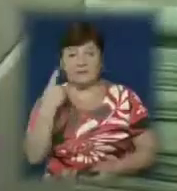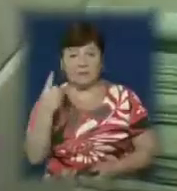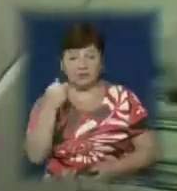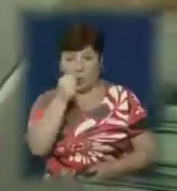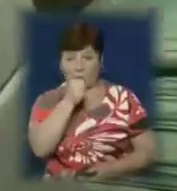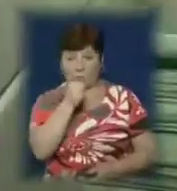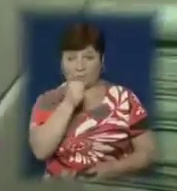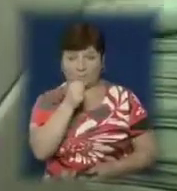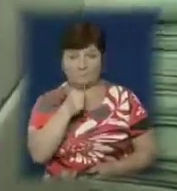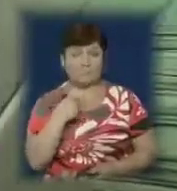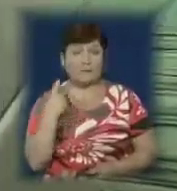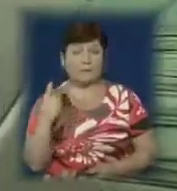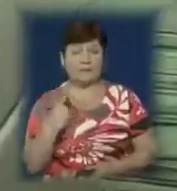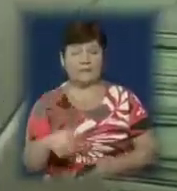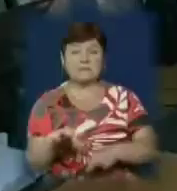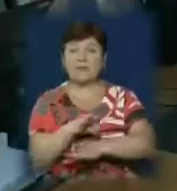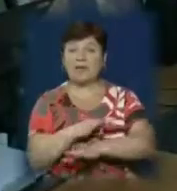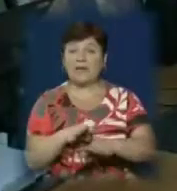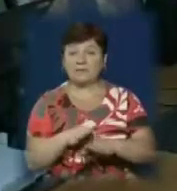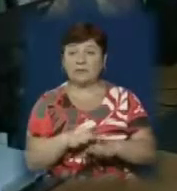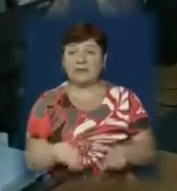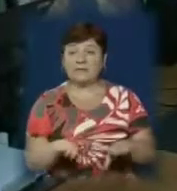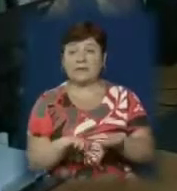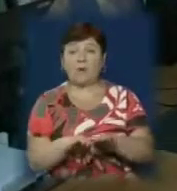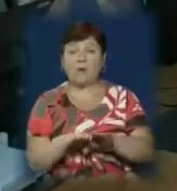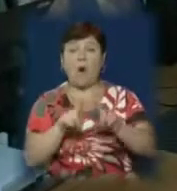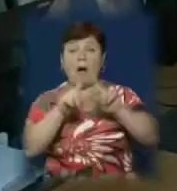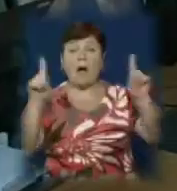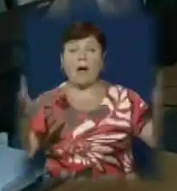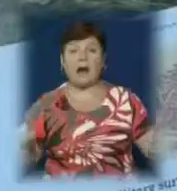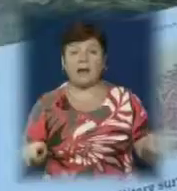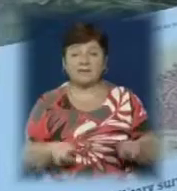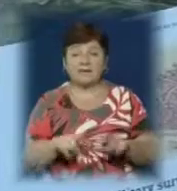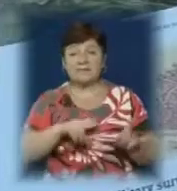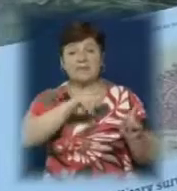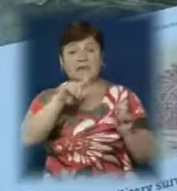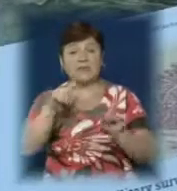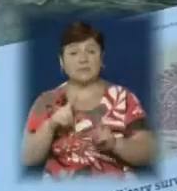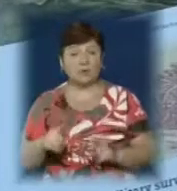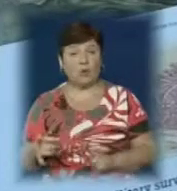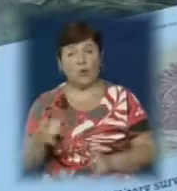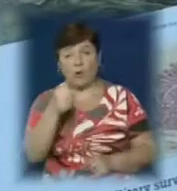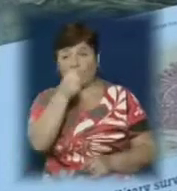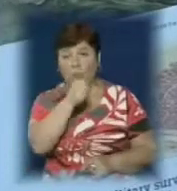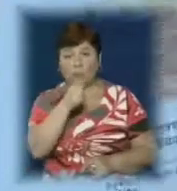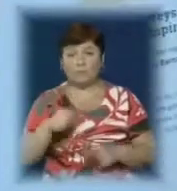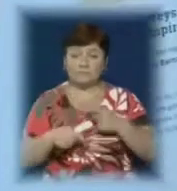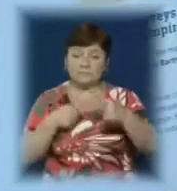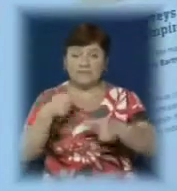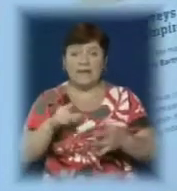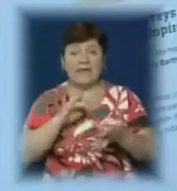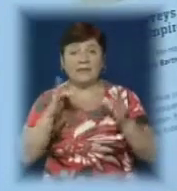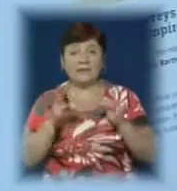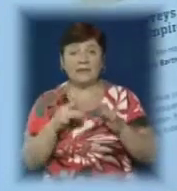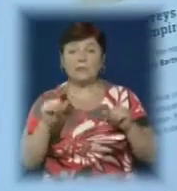Одна із складових проєктів співпраці – оцифровування карт Закарпатської області в різні періоди. Тож, тепер через інтернет